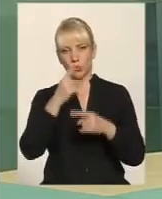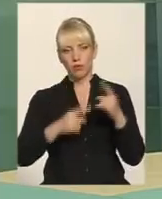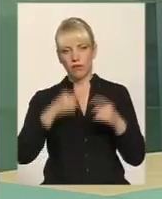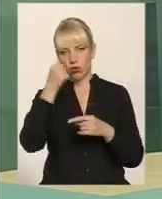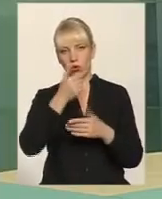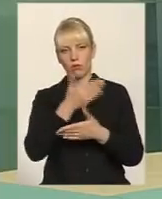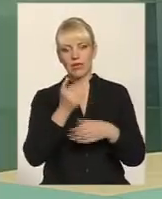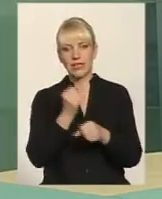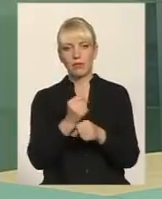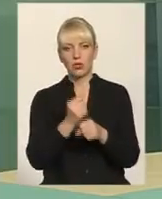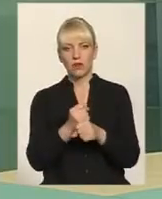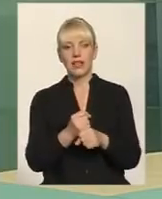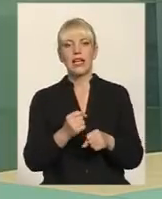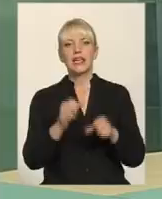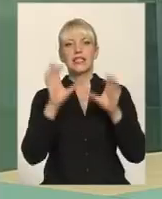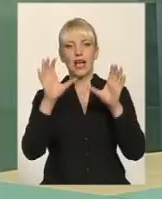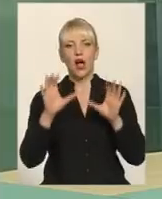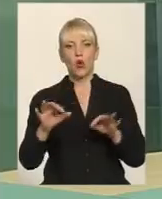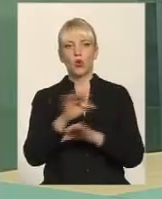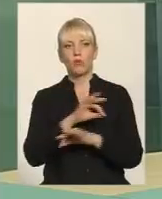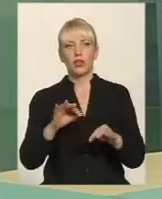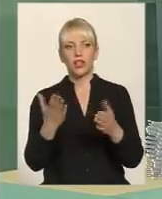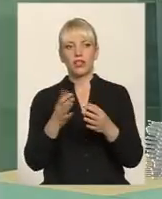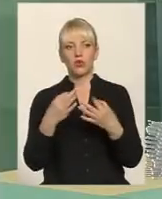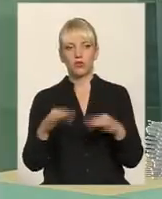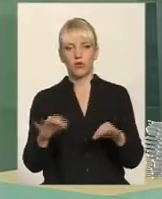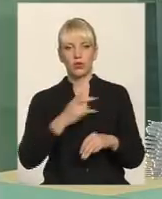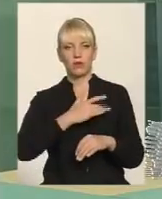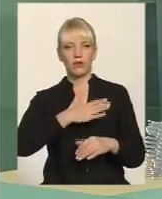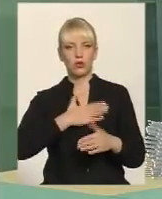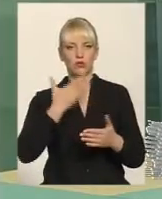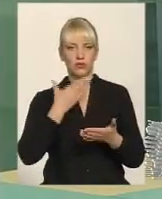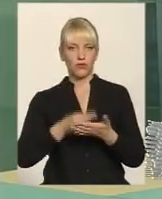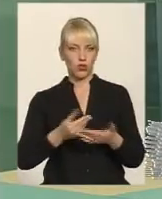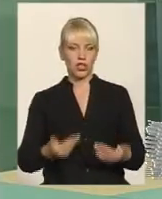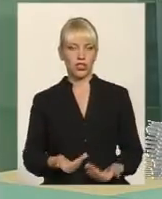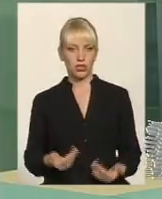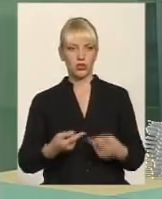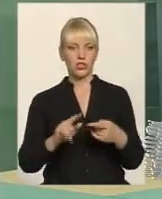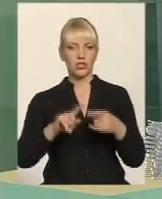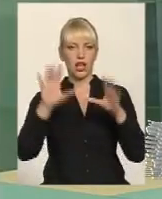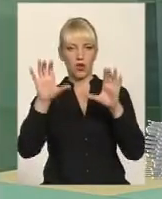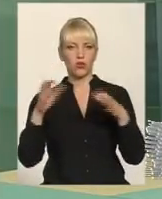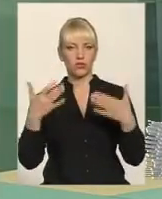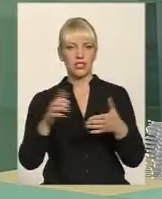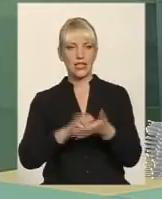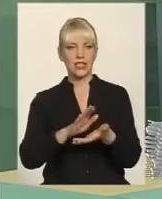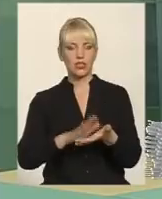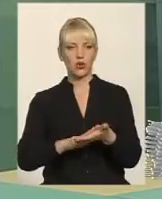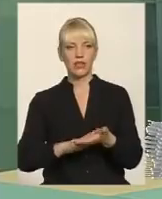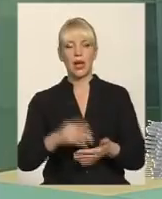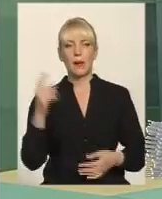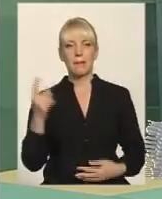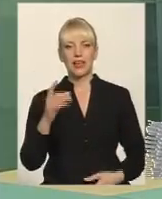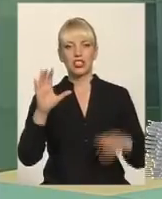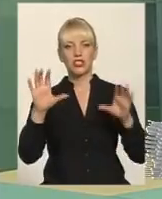законопроект, який дозволить мешканцям гуртожитки приватизувати своє житло. Цей закон зареєстрований і поданий. Але перший закон, який я